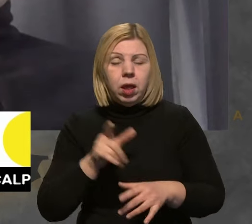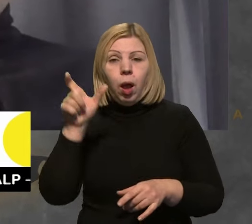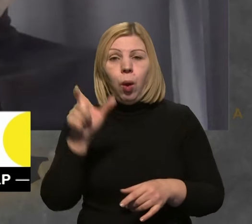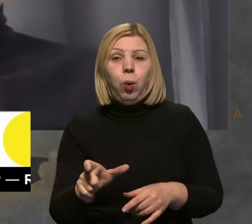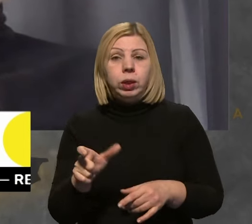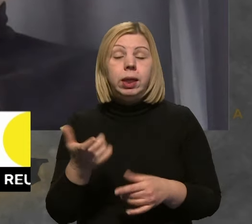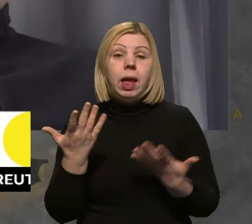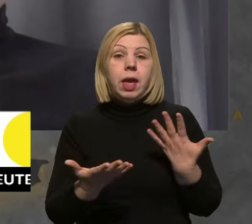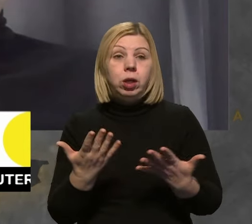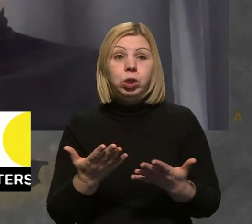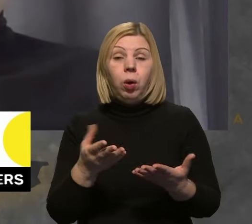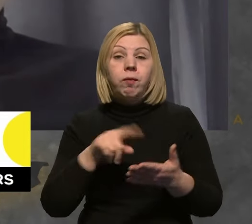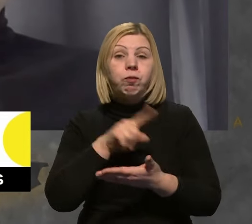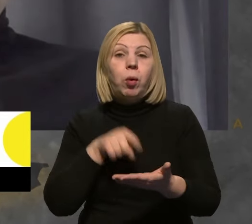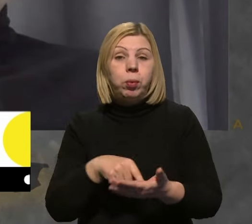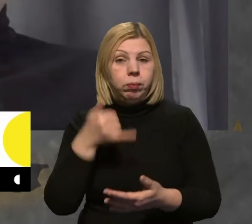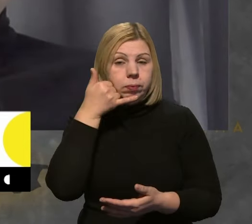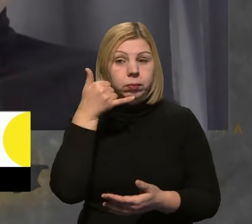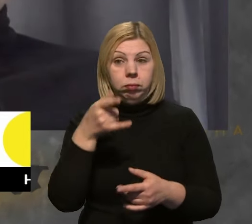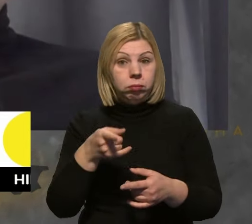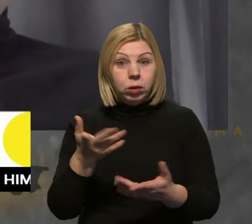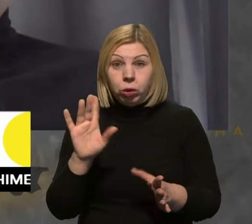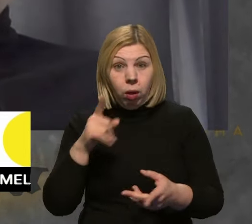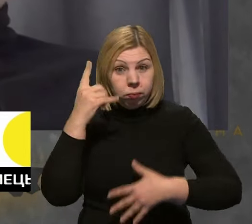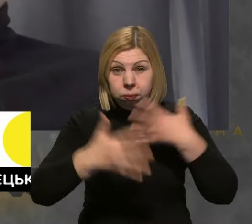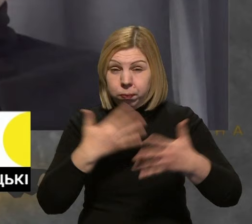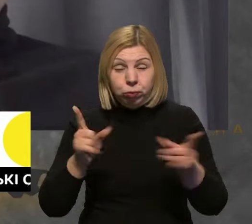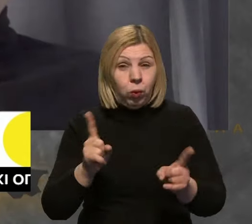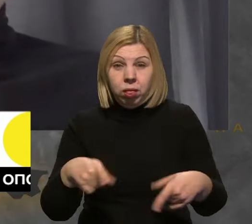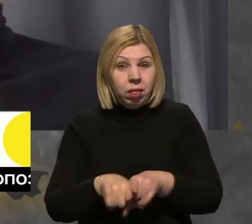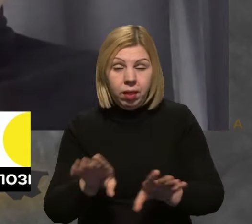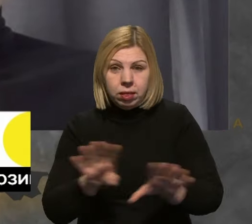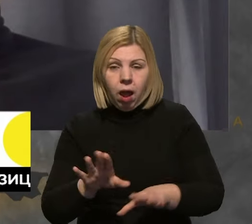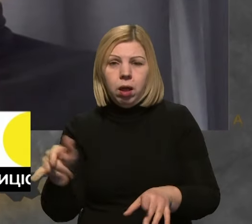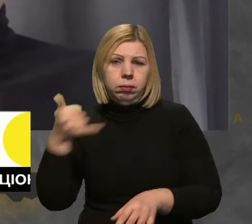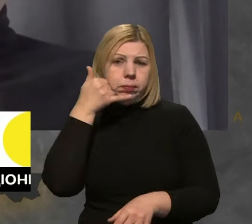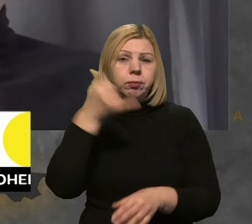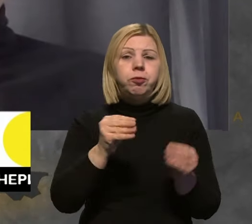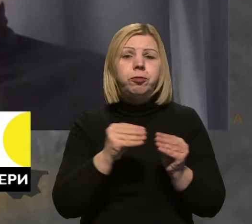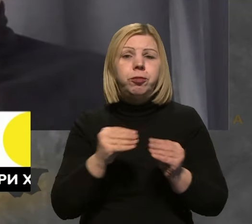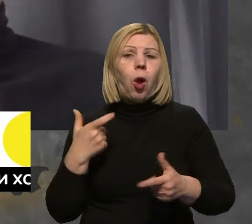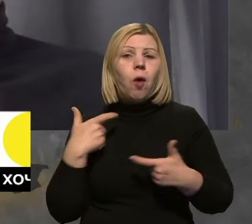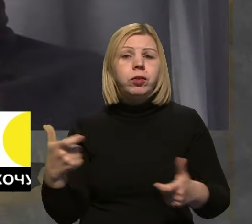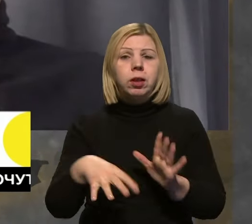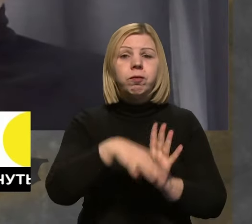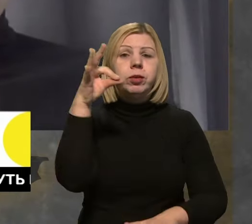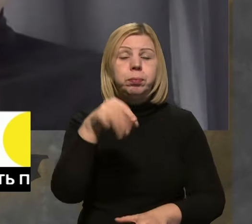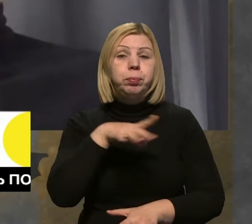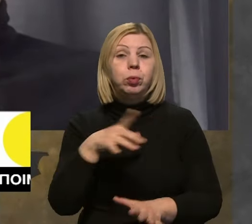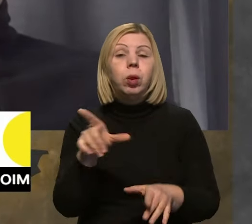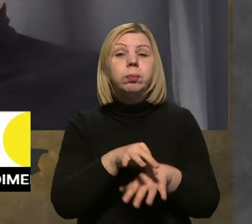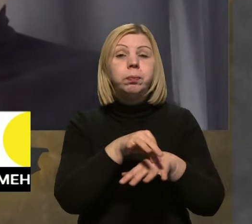якщо виникають питання, телефонує військовій частині, в першу чергу, військовій частині, рекрутеру, який її супроводжує,